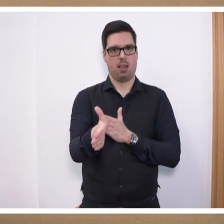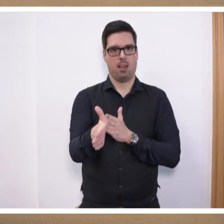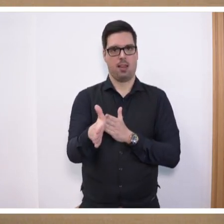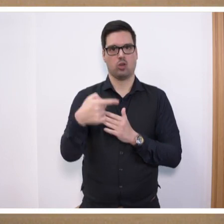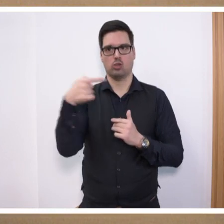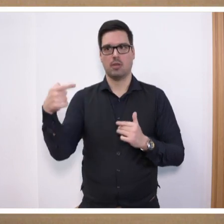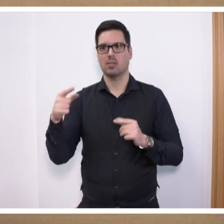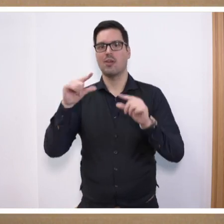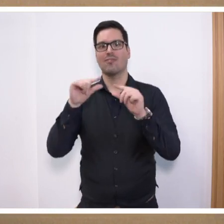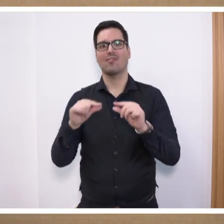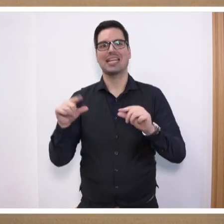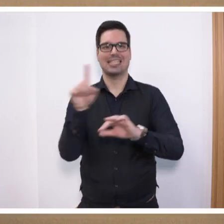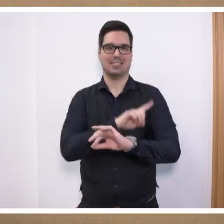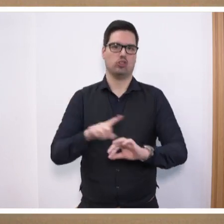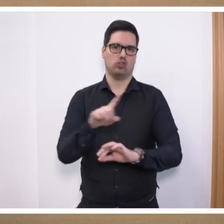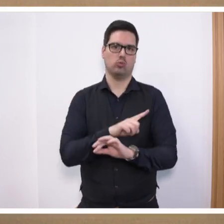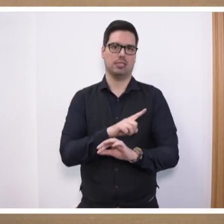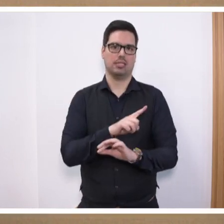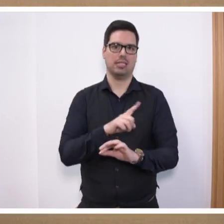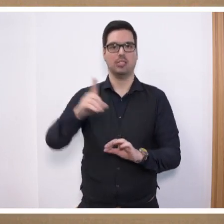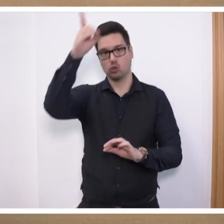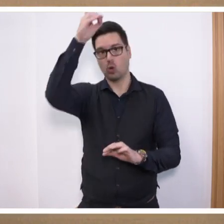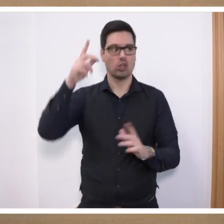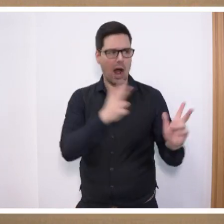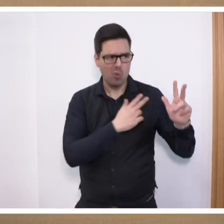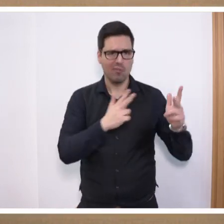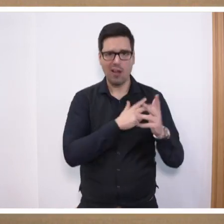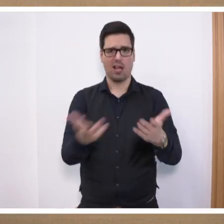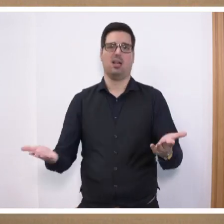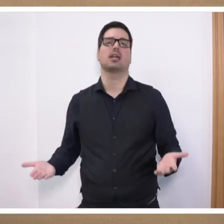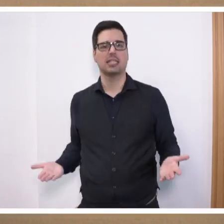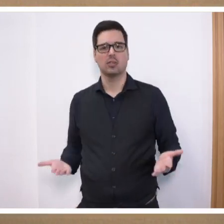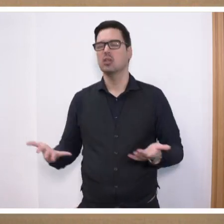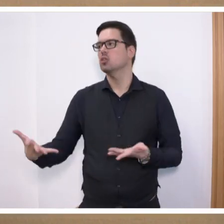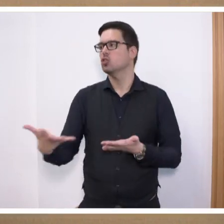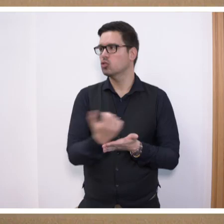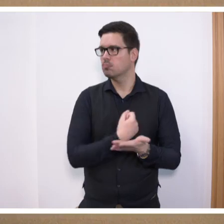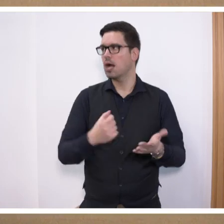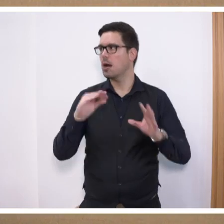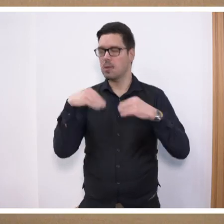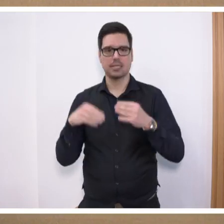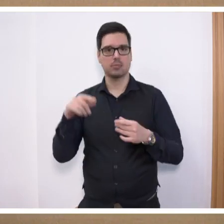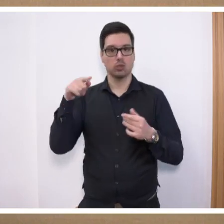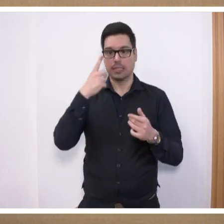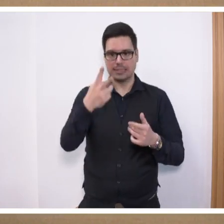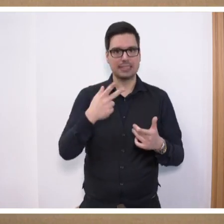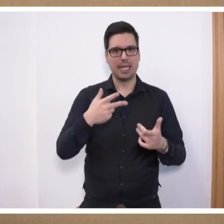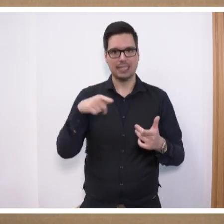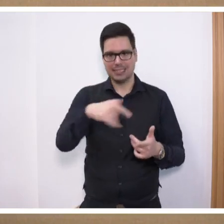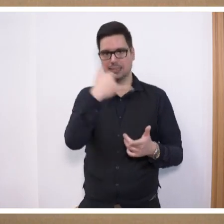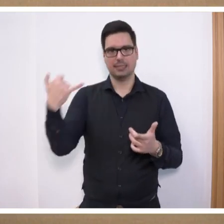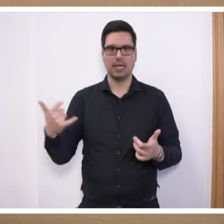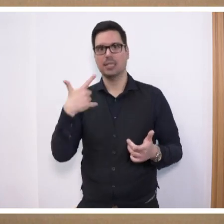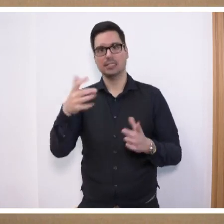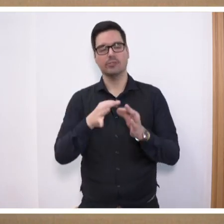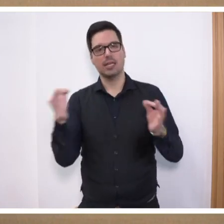Stunden in ganz Deutschland. Das gehört zur Wahrheit. Und genau diese Sparmaßnahmen merken wir schon in diesem Schuljahr. An zwei